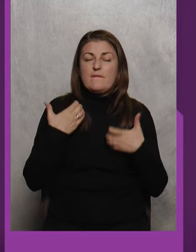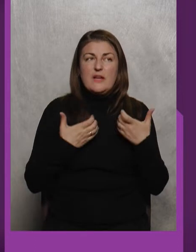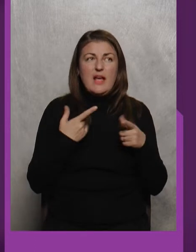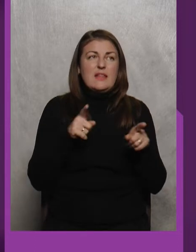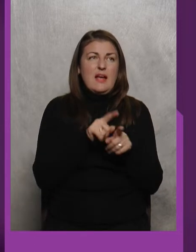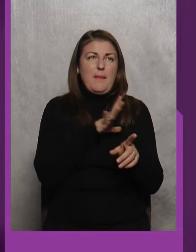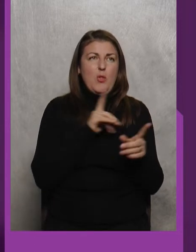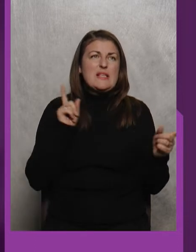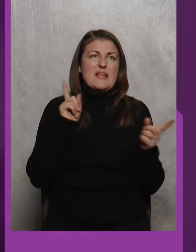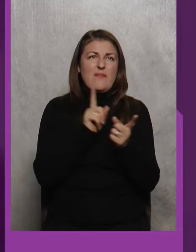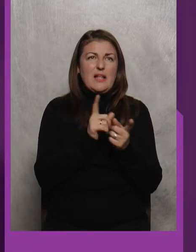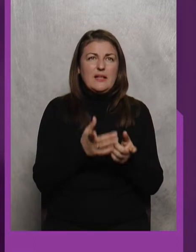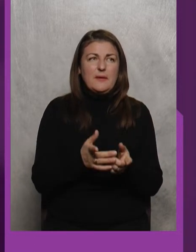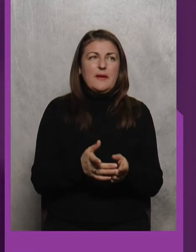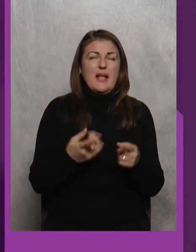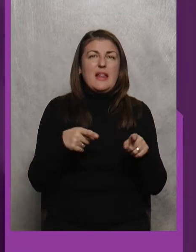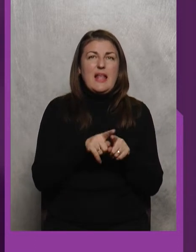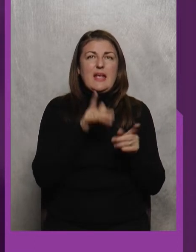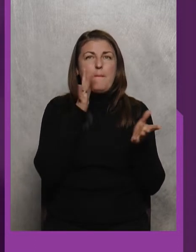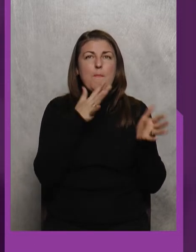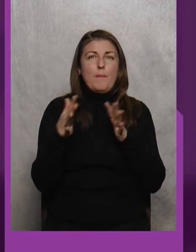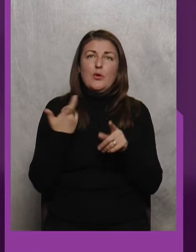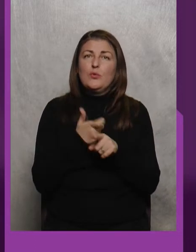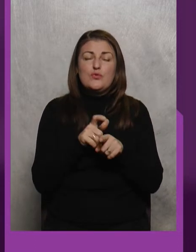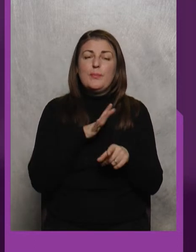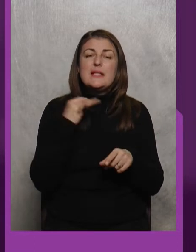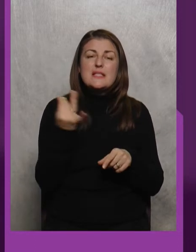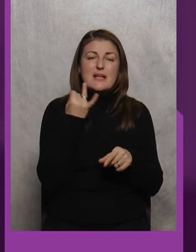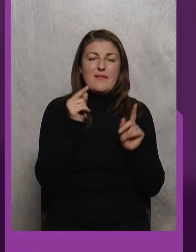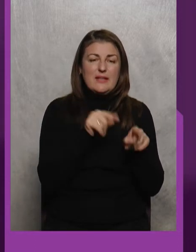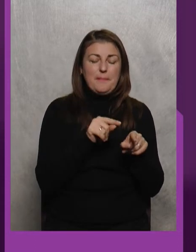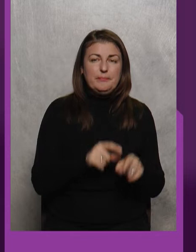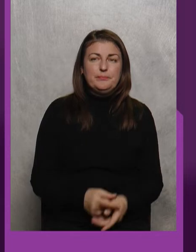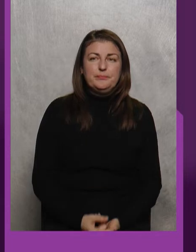була схватка Такі моменти дуже були цікаві там